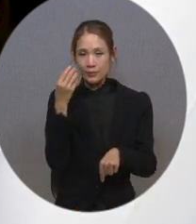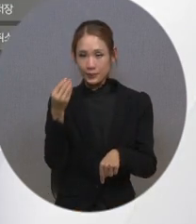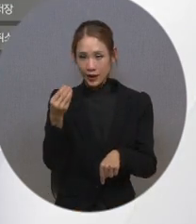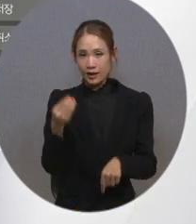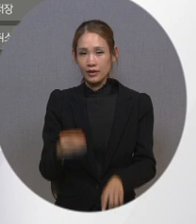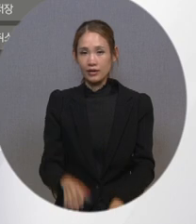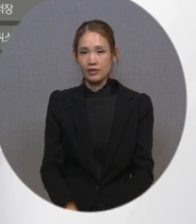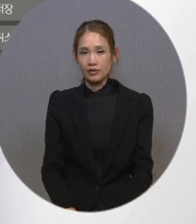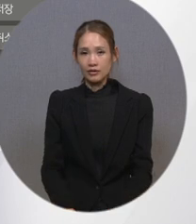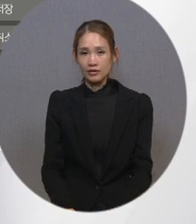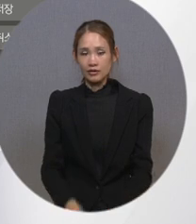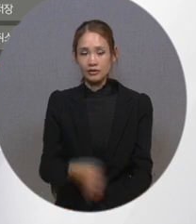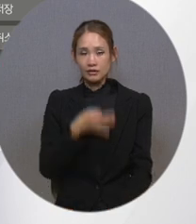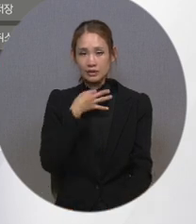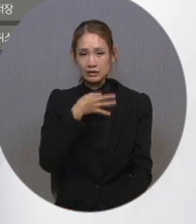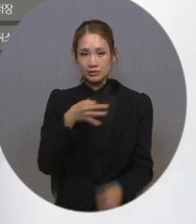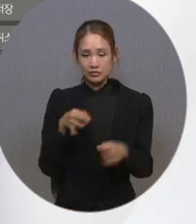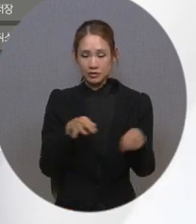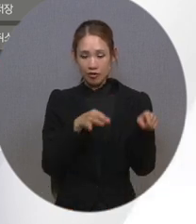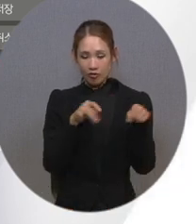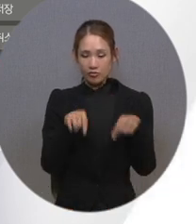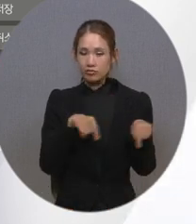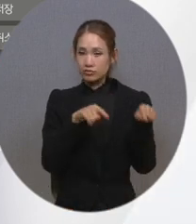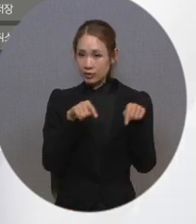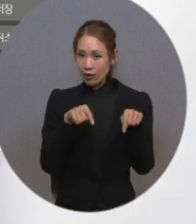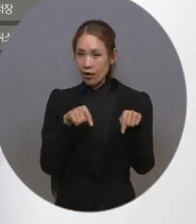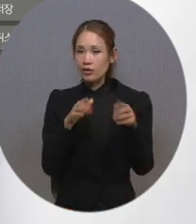음성 안내 설정에 진입하게 됩니다.